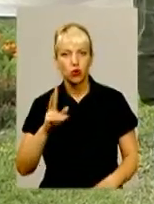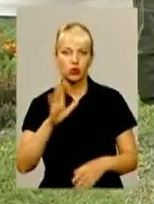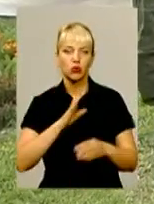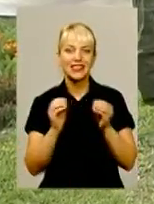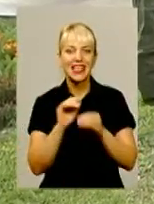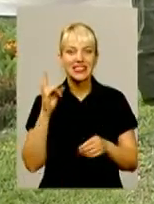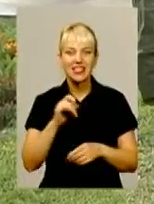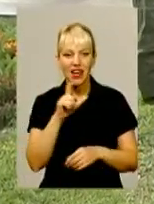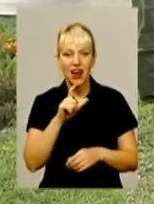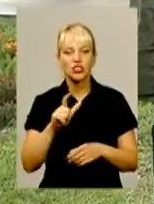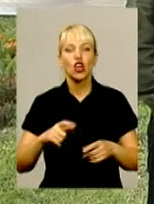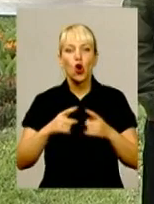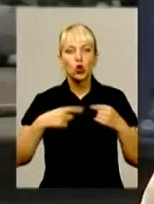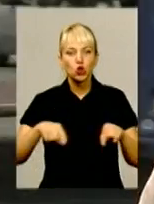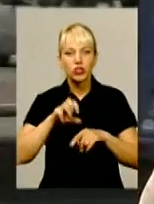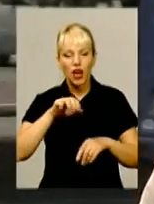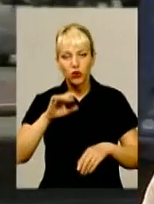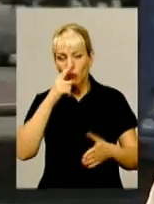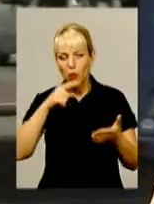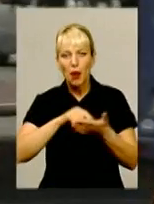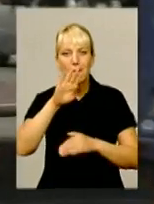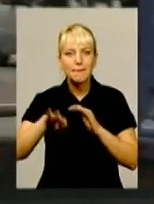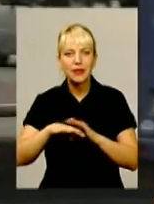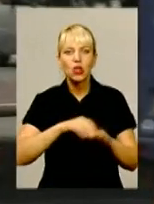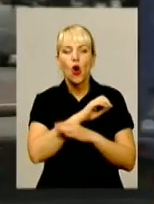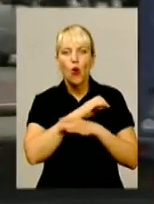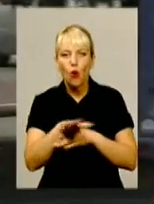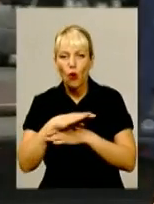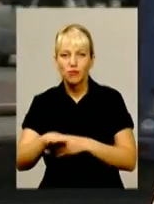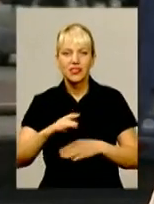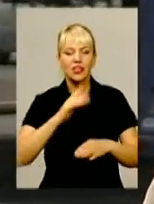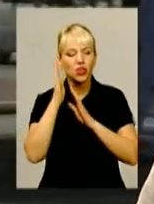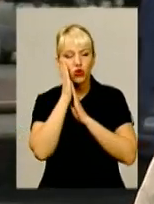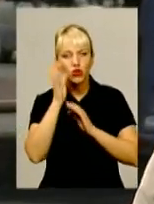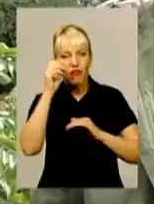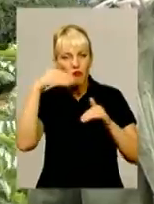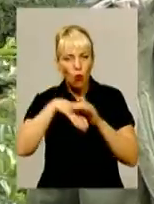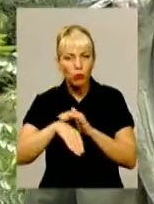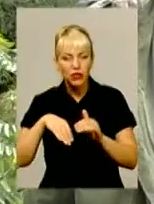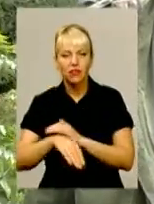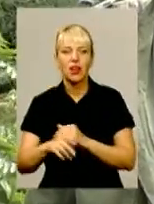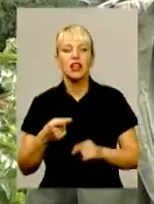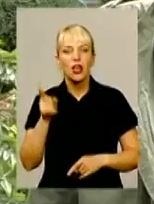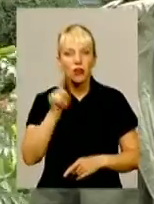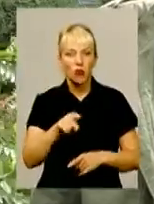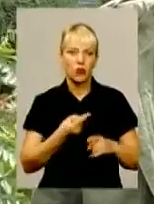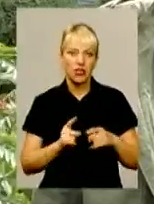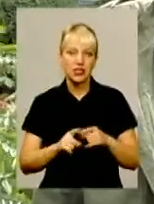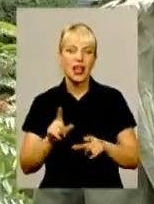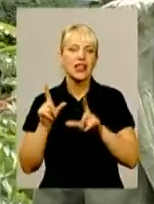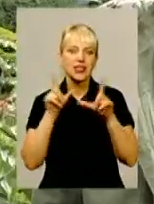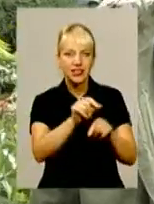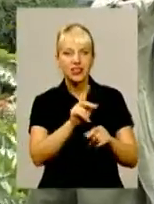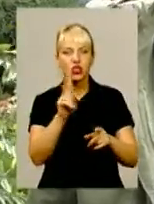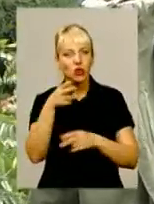зоні АТО. Потрапляв під обстріли, ночував у підвалах та землянках. Та попри це знов і знов вирушає знімати війну. Для того,